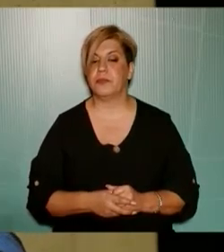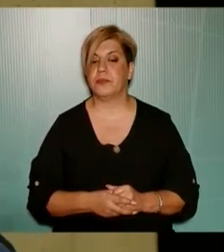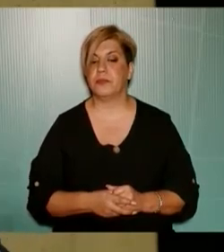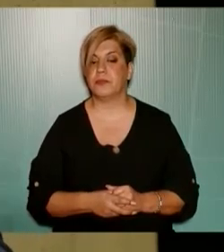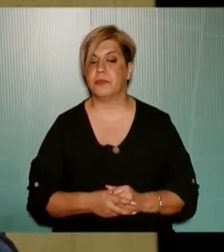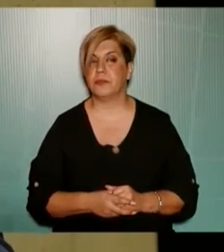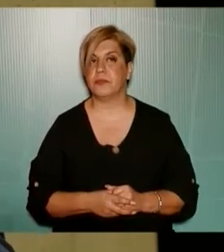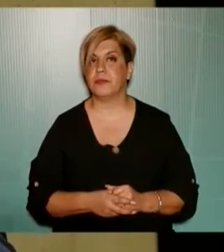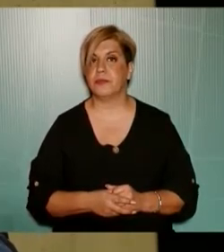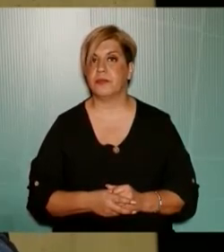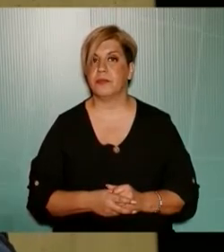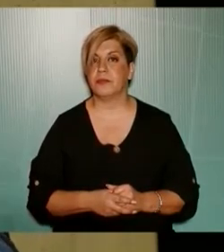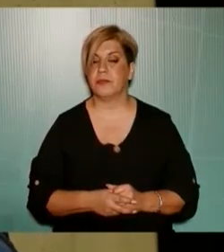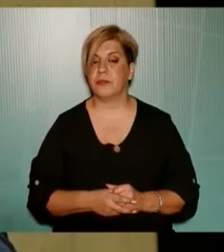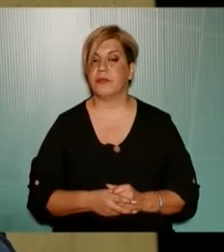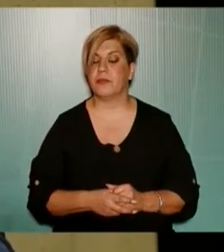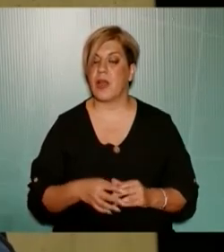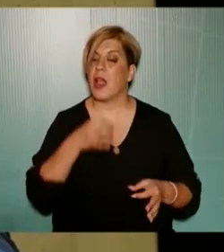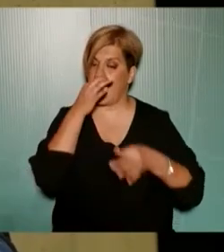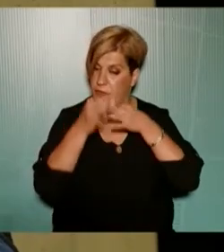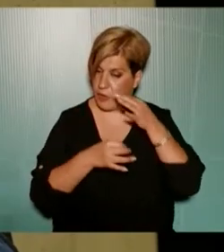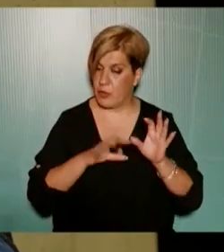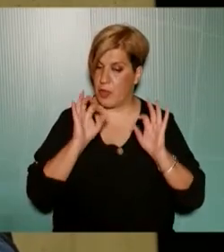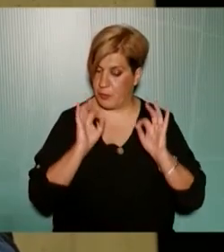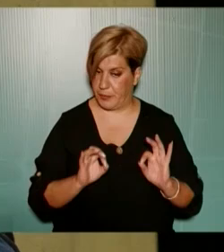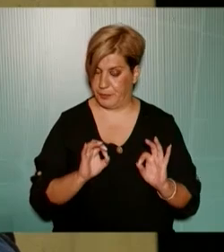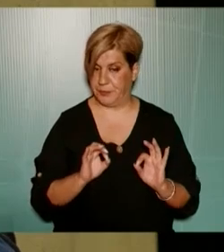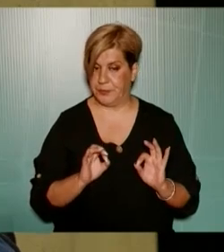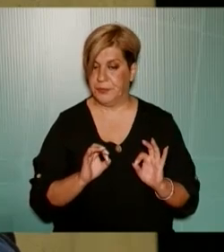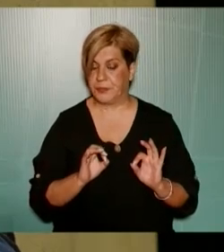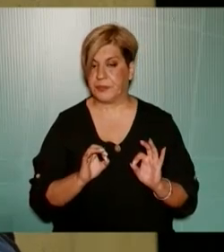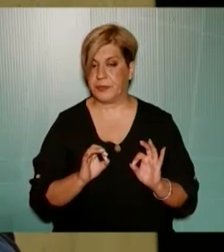αναφέρομαι σε αυτό θα ήθελα να πω το εξής